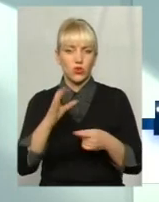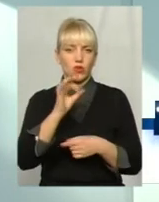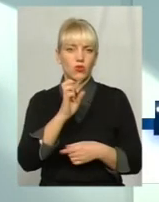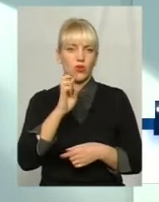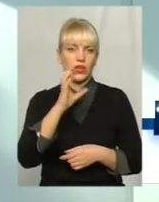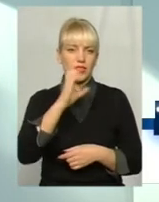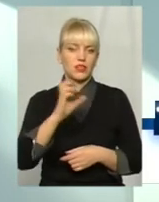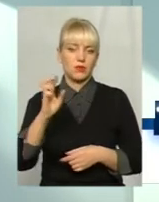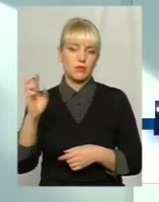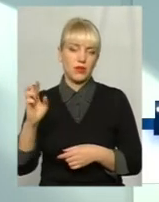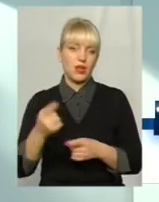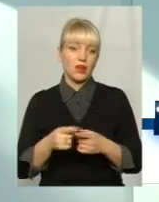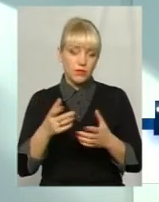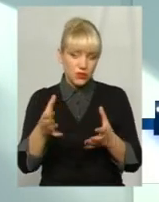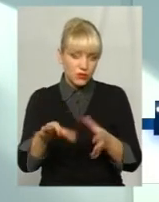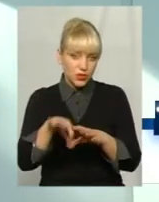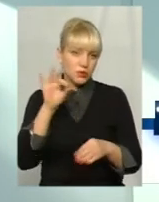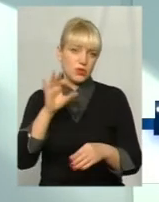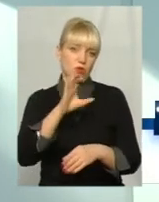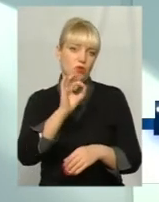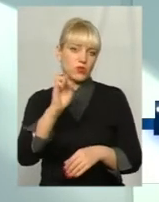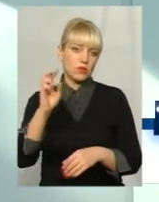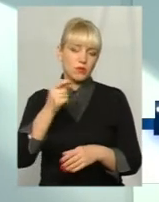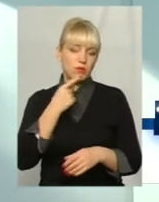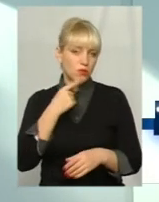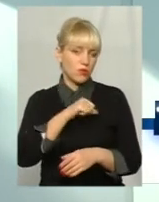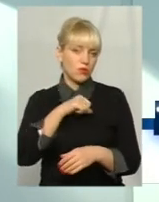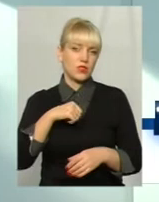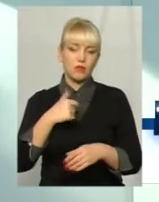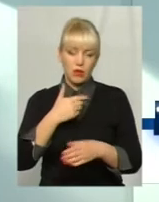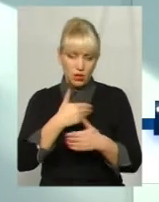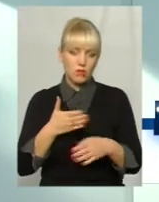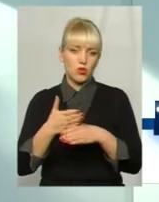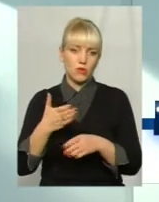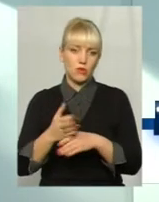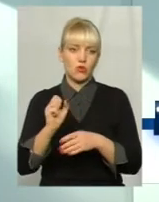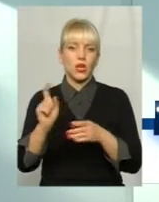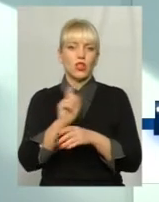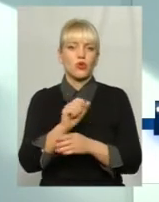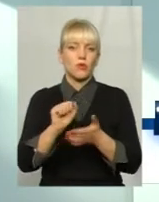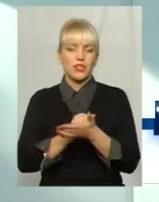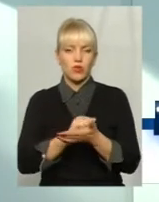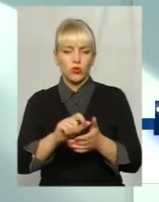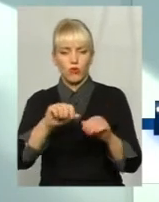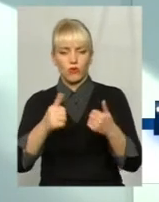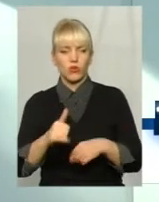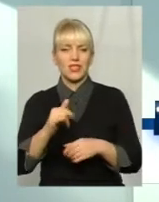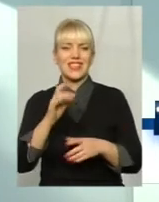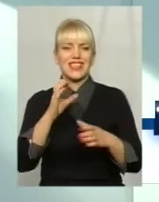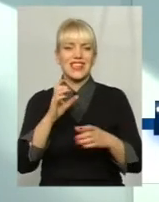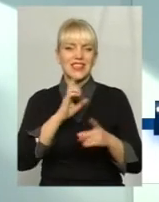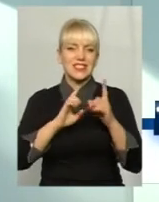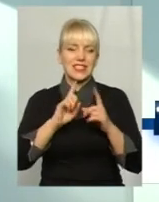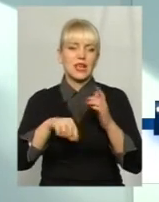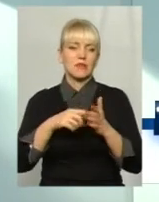будинків. Виберіть іншу форму управління, попробуйте самими, ми допоможемо і нормативну документацію, і сесії міської ради прийняті,